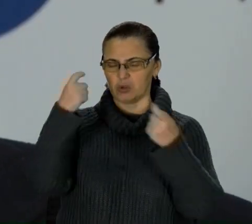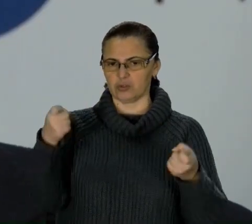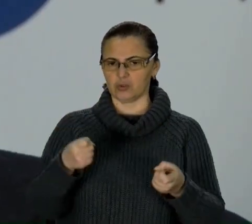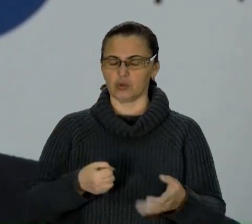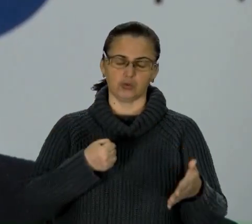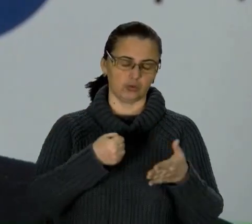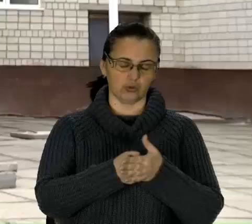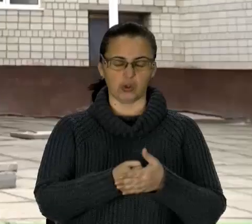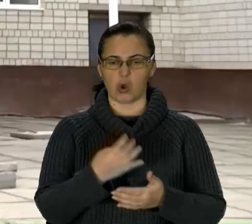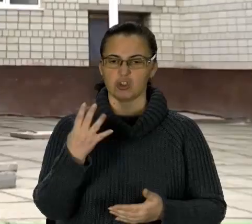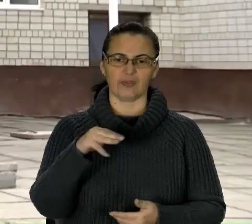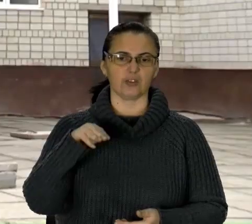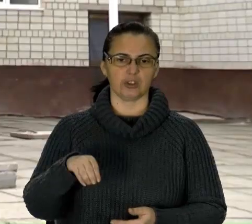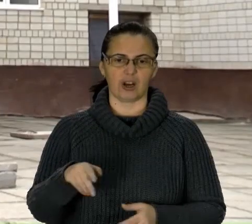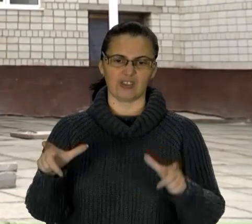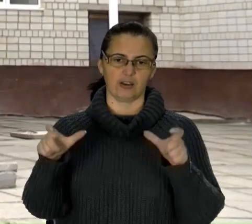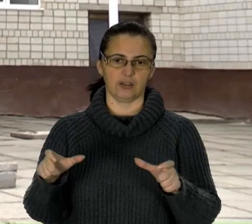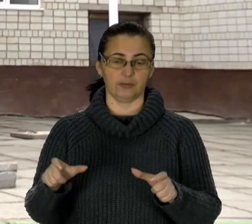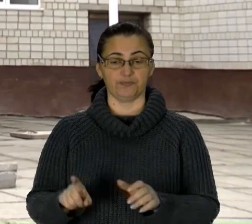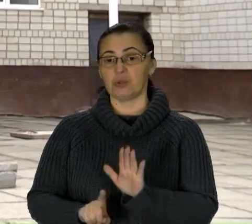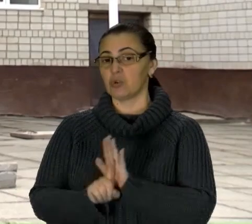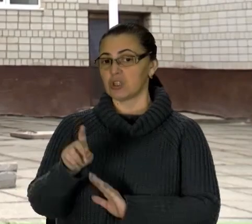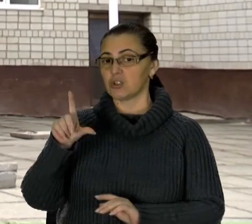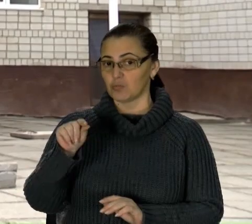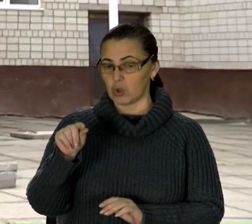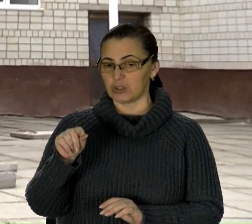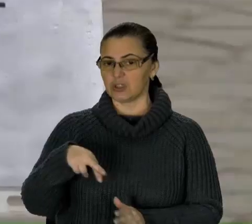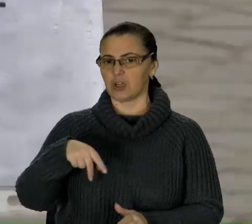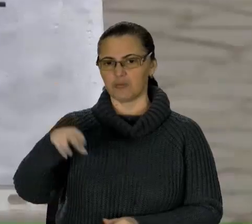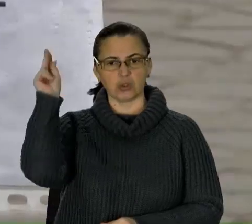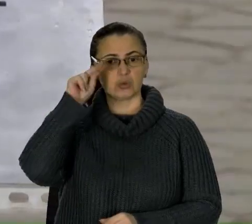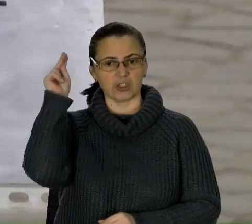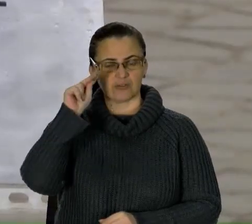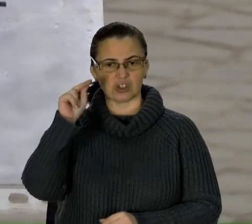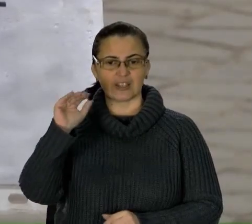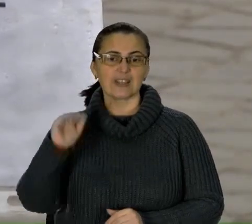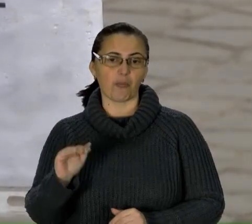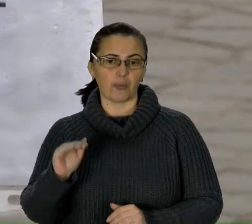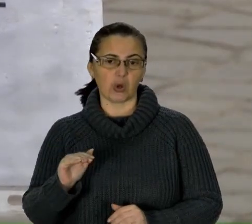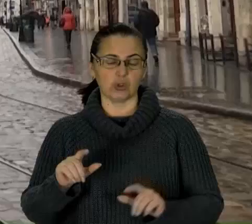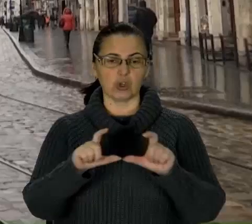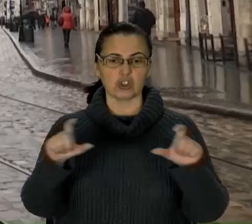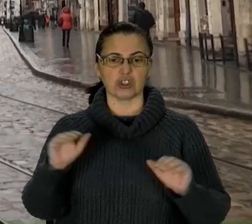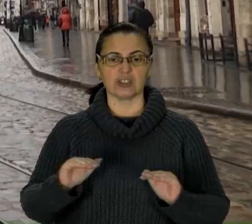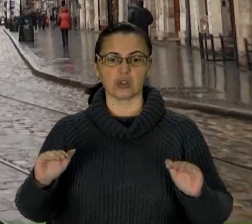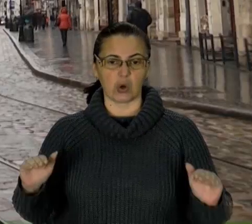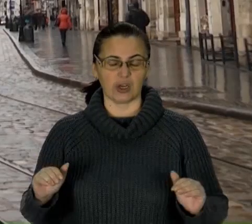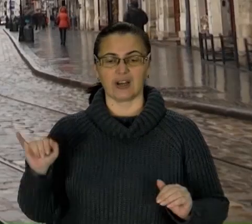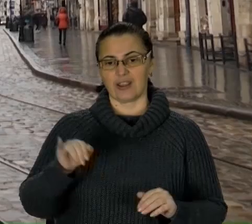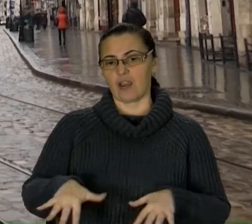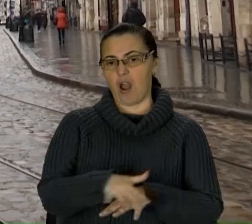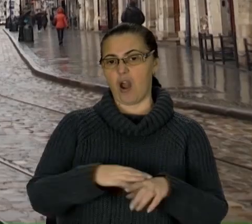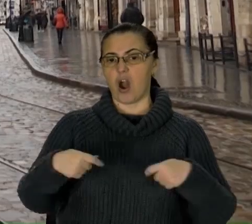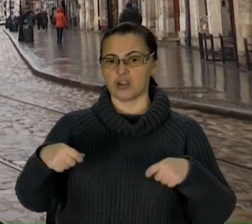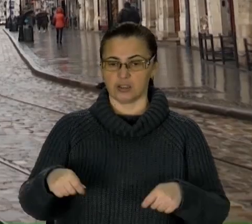4 травня. Щоправда, з понеділка на уроки підуть молодші школярі, на роботу – працівники ринків. Також запрацюють